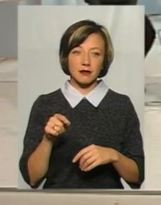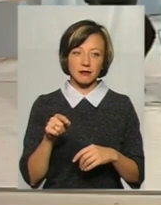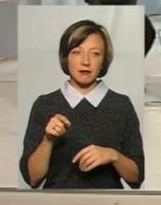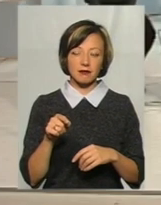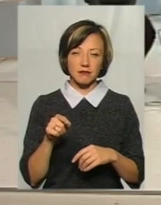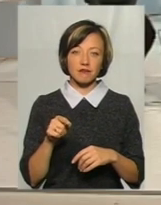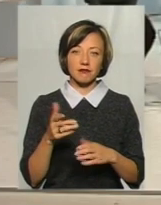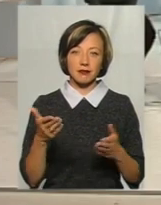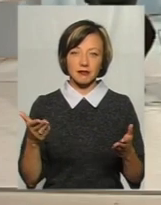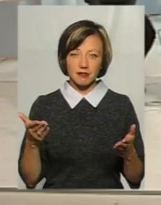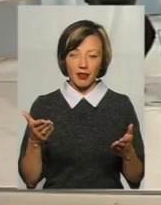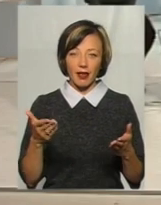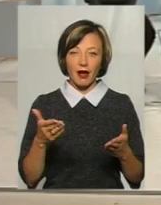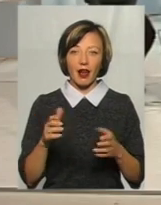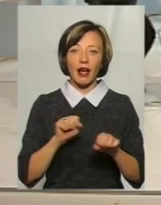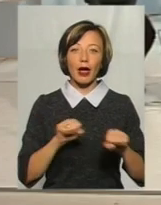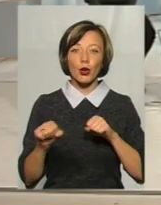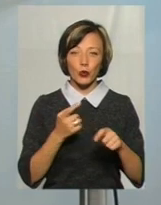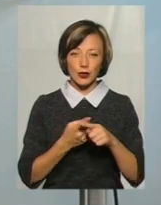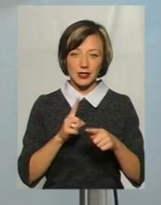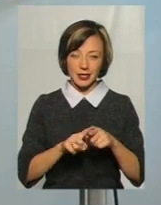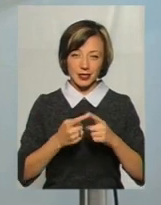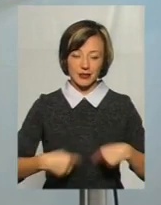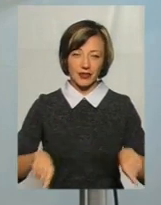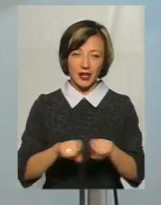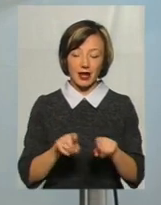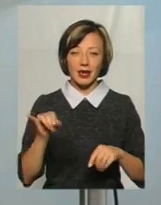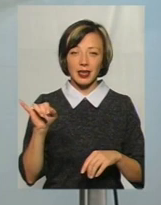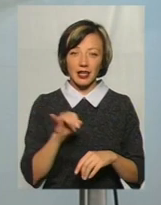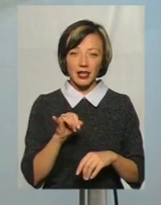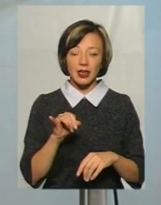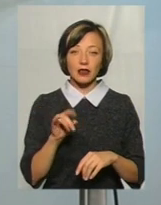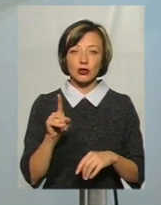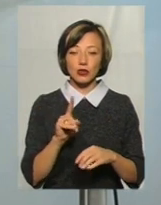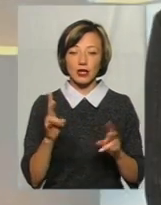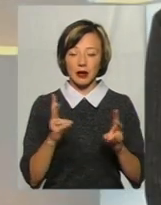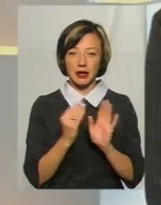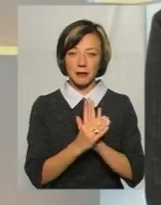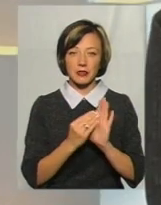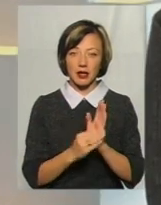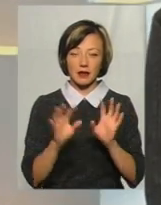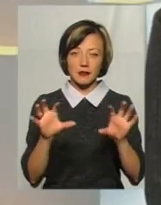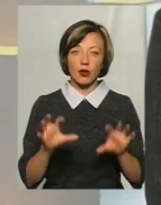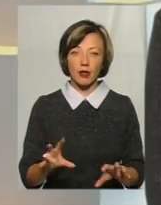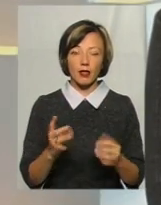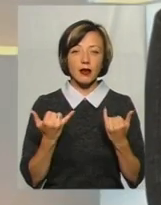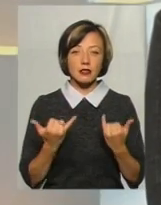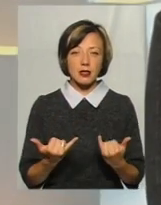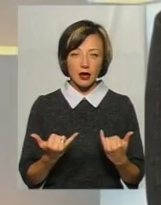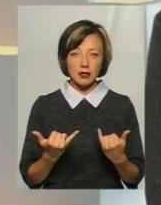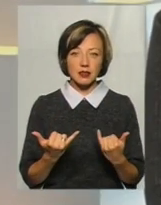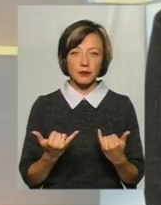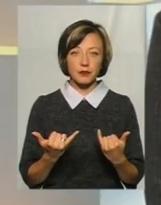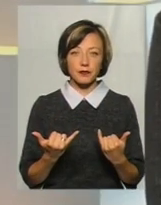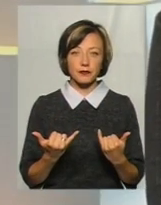вони задають ритм і ті простори, які треба описати в законах. На зараз, на даний